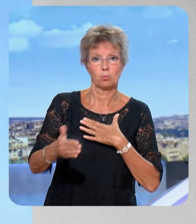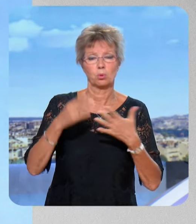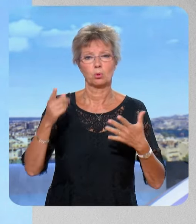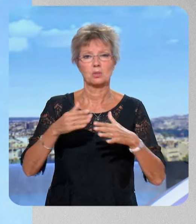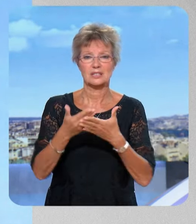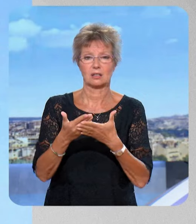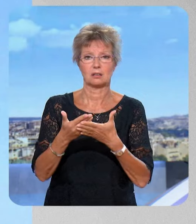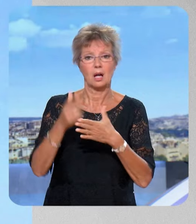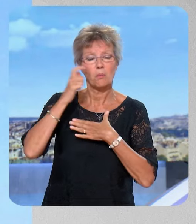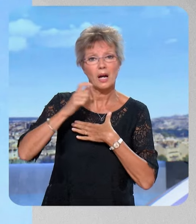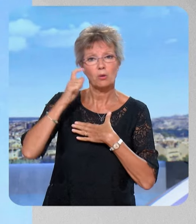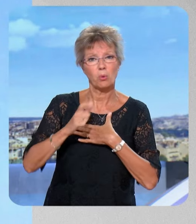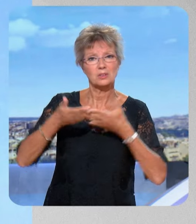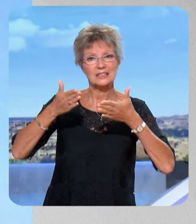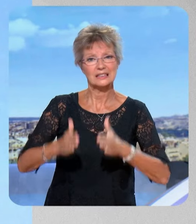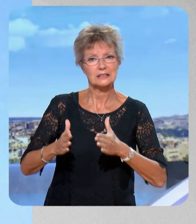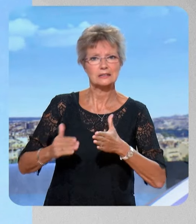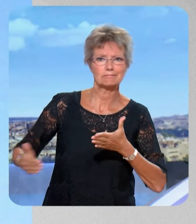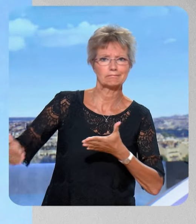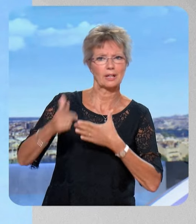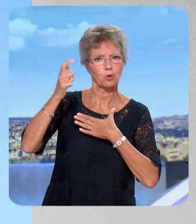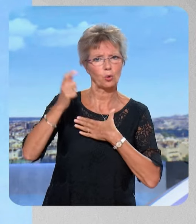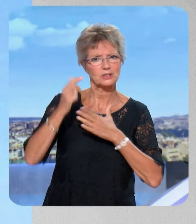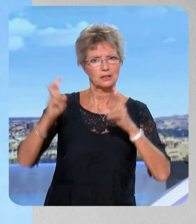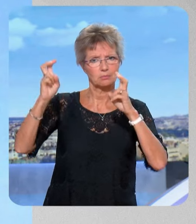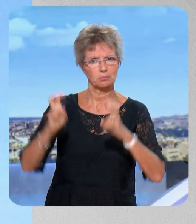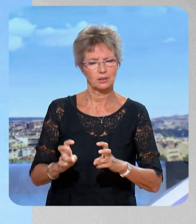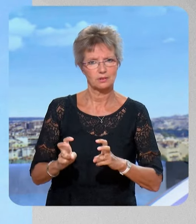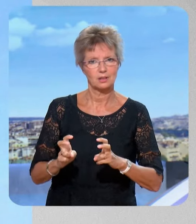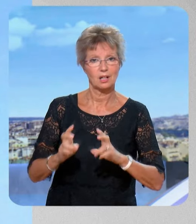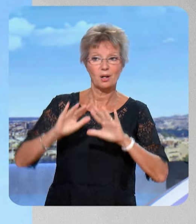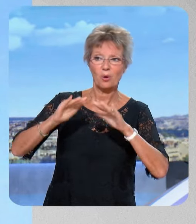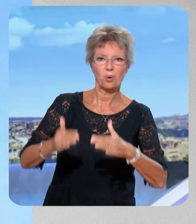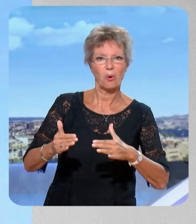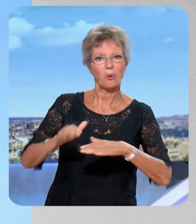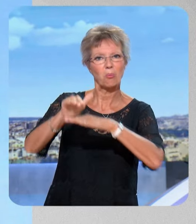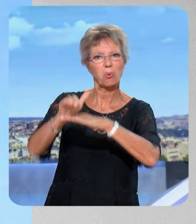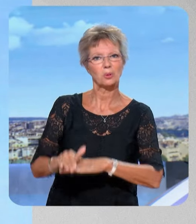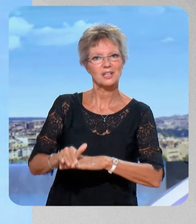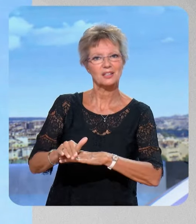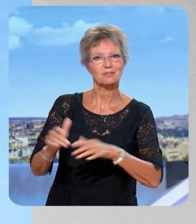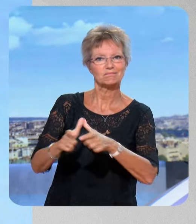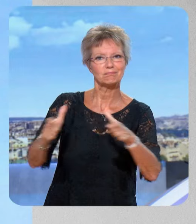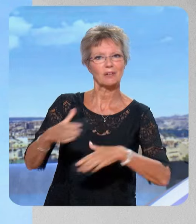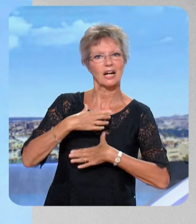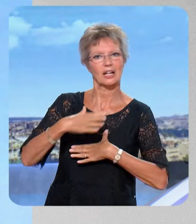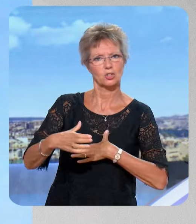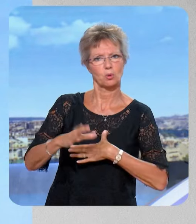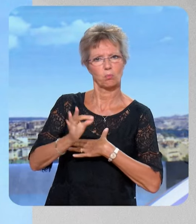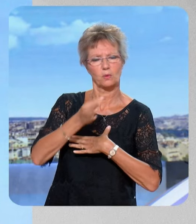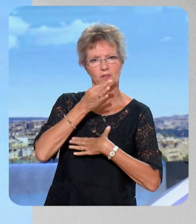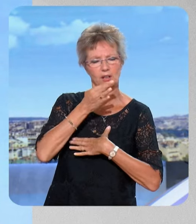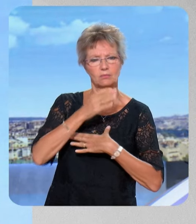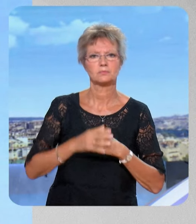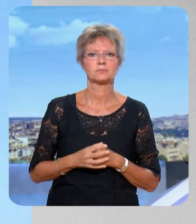du déficit, c'est que lui, il a baissé les recettes. Et notamment à travers des cadeaux fiscaux aux plus riches, qui en ont largement profité. J'ai donné souvent